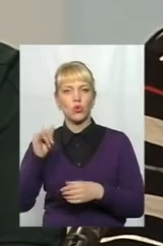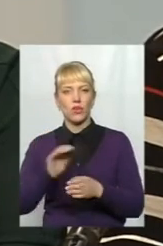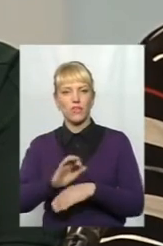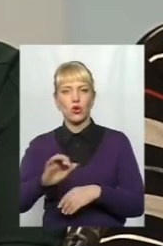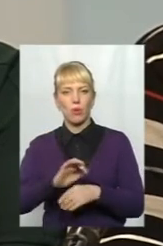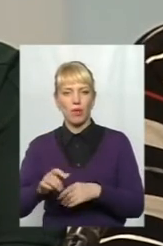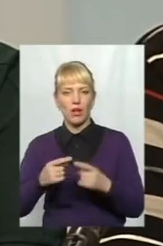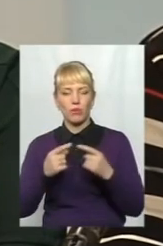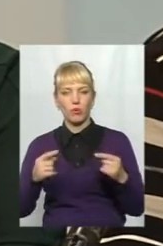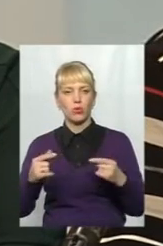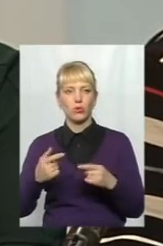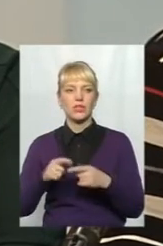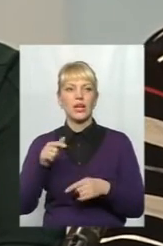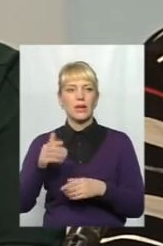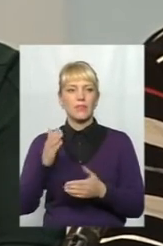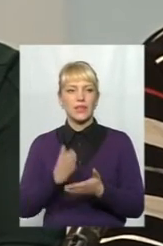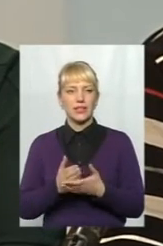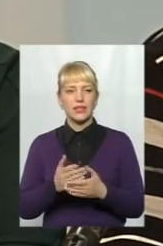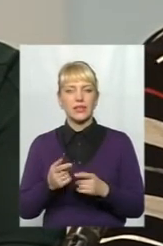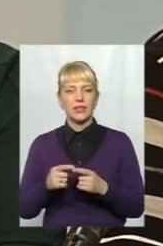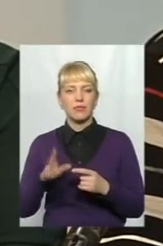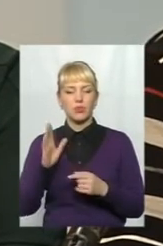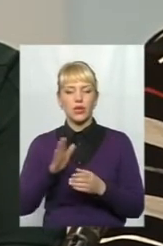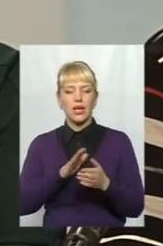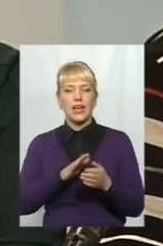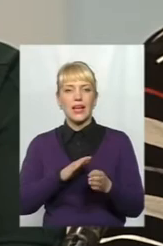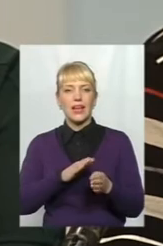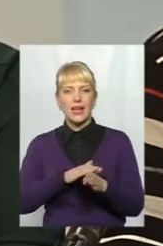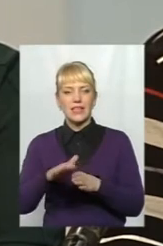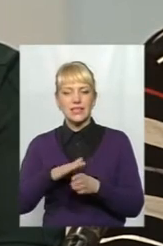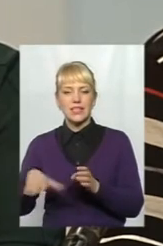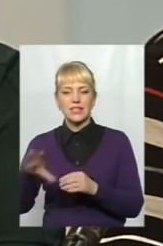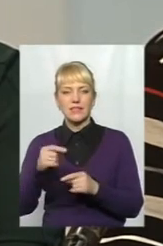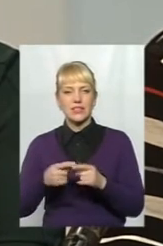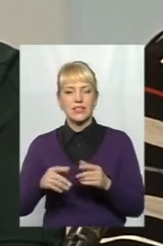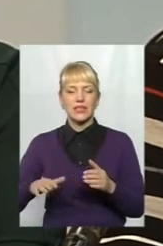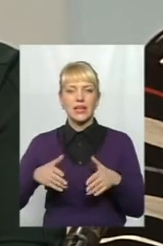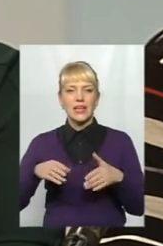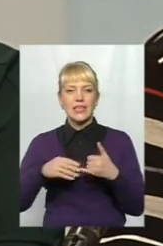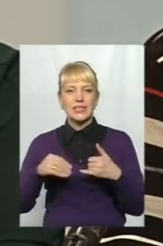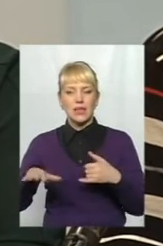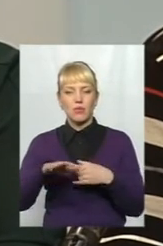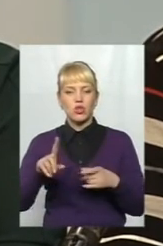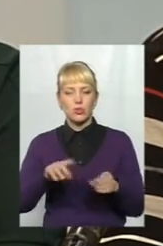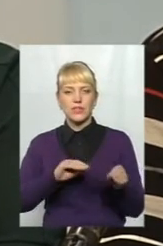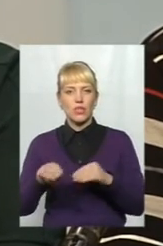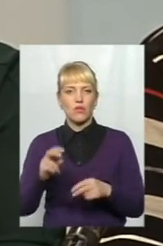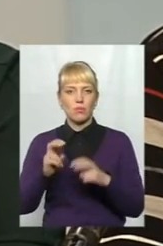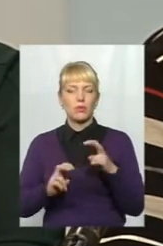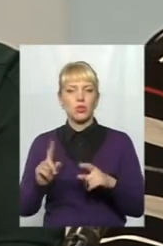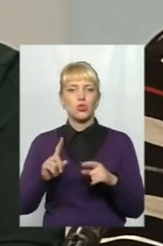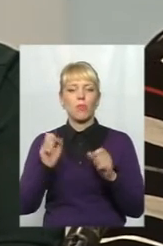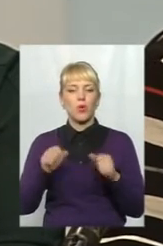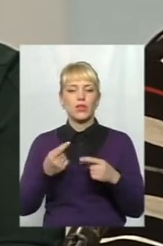Тут є площадки, ви чули, буде інтергізація цих всіх площадок, запропонують земельні ділянки для встановлення підприємств, які могли б цю